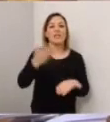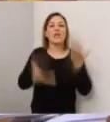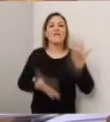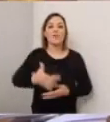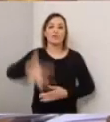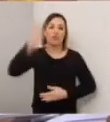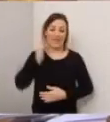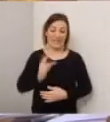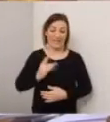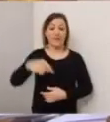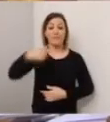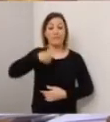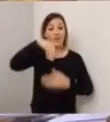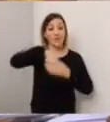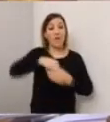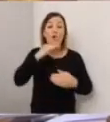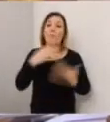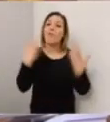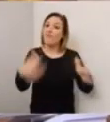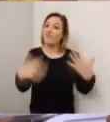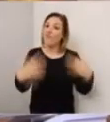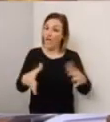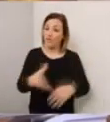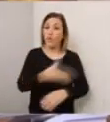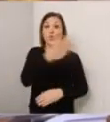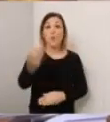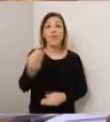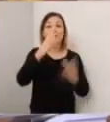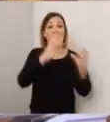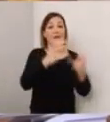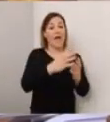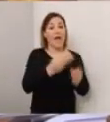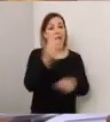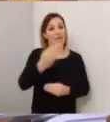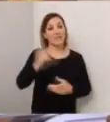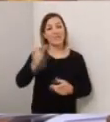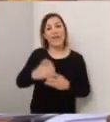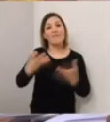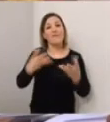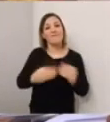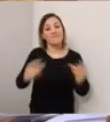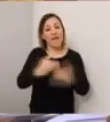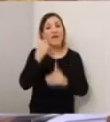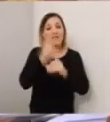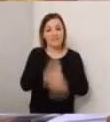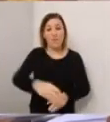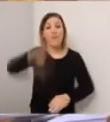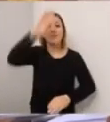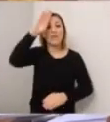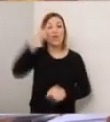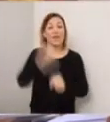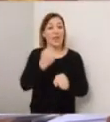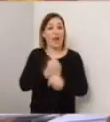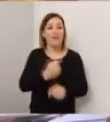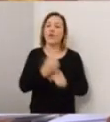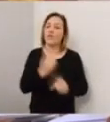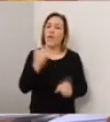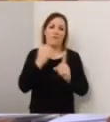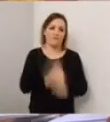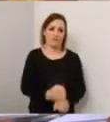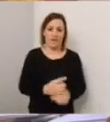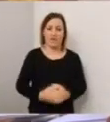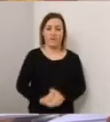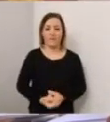l'abbiamo fatto, tutti gli enti sono tenuti a farlo e tutti i datori di lavoro anche nel privato sono tenuti a farlo. Per cui la